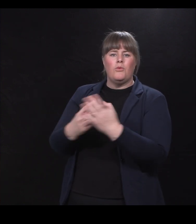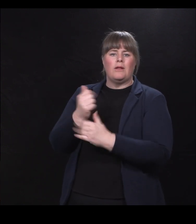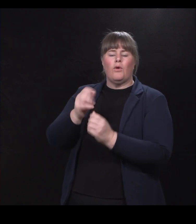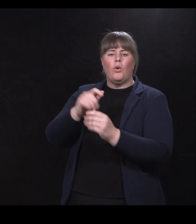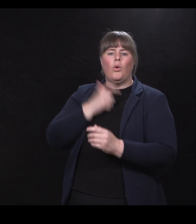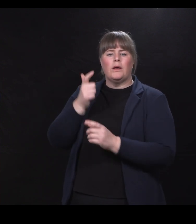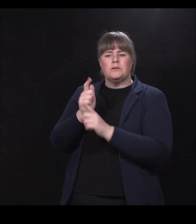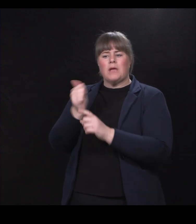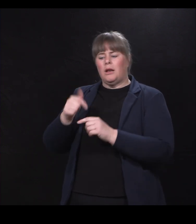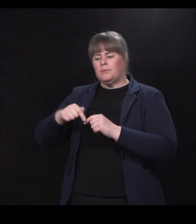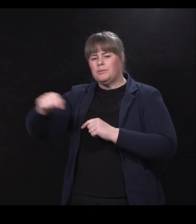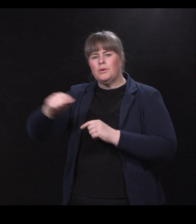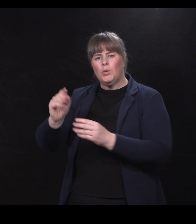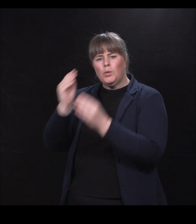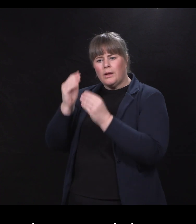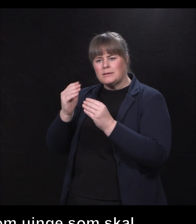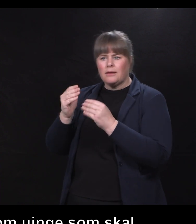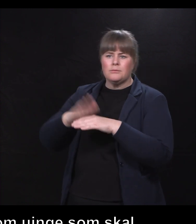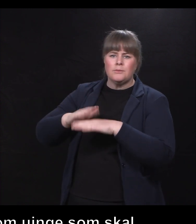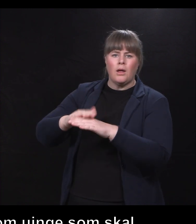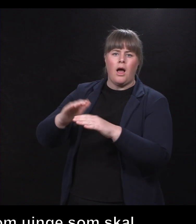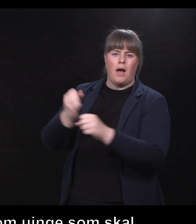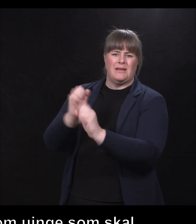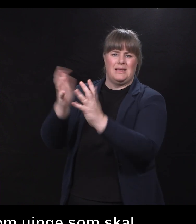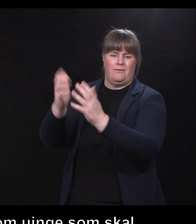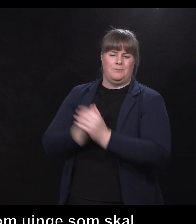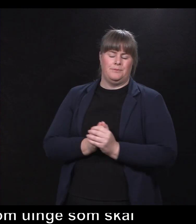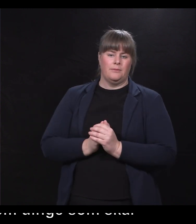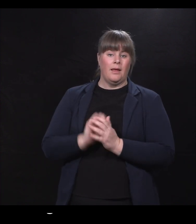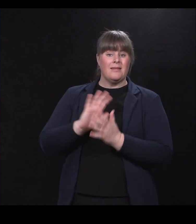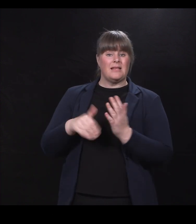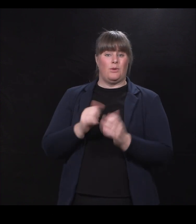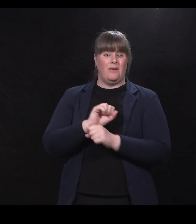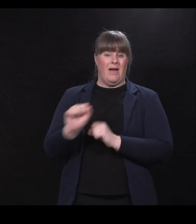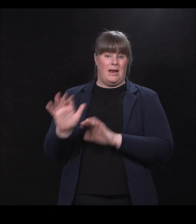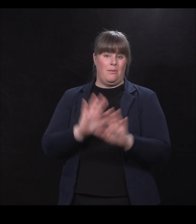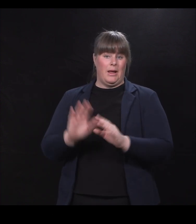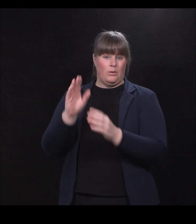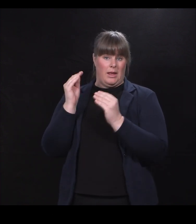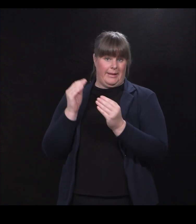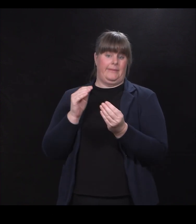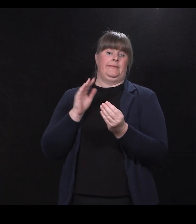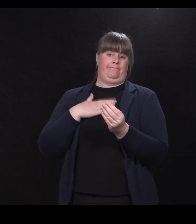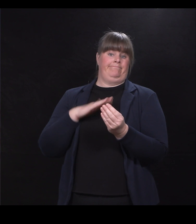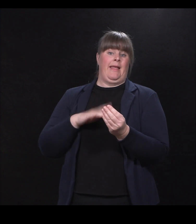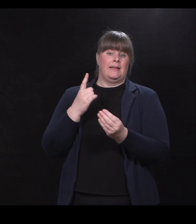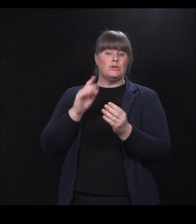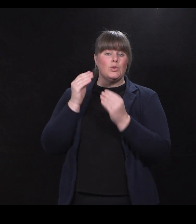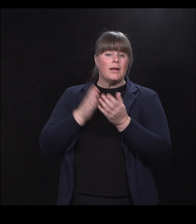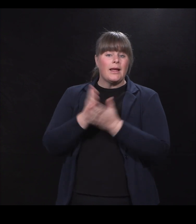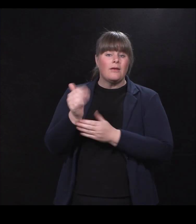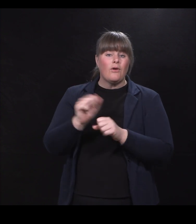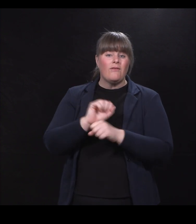arbeidslivet. Tegnspråklig vernepleierutdanning er, som navnet tilsier, en studieretning for vernepleiere,